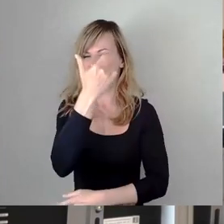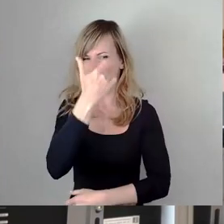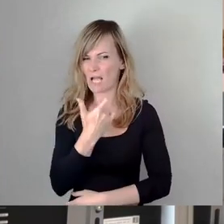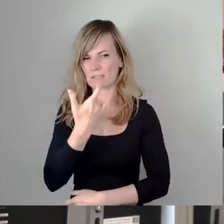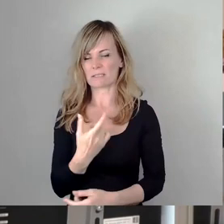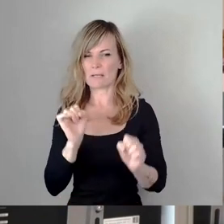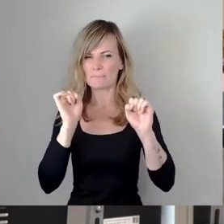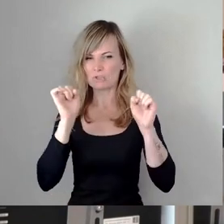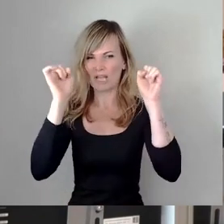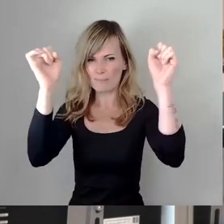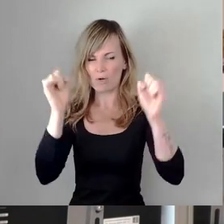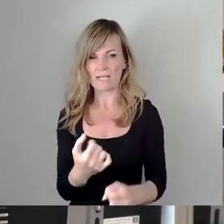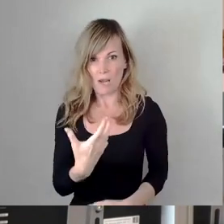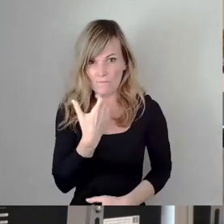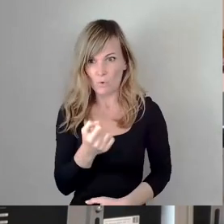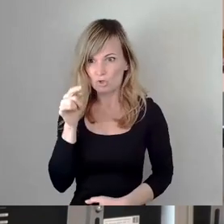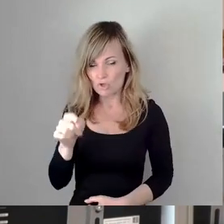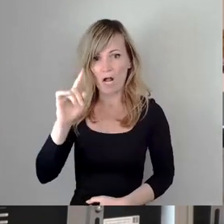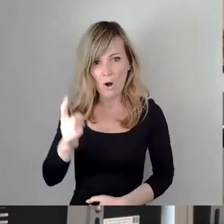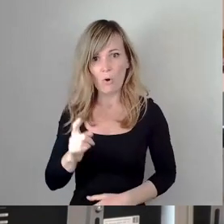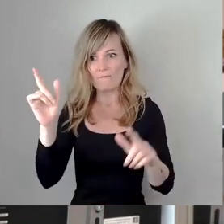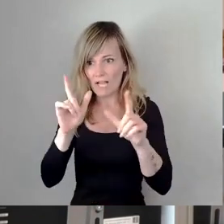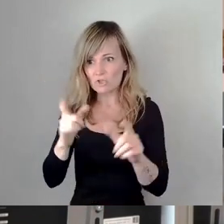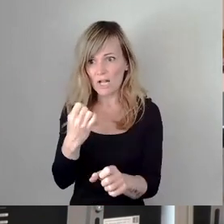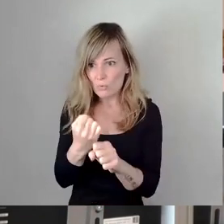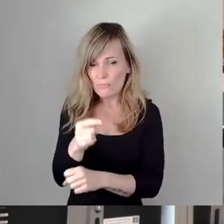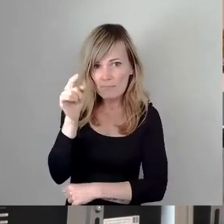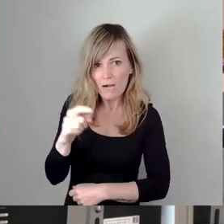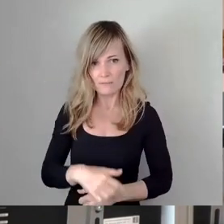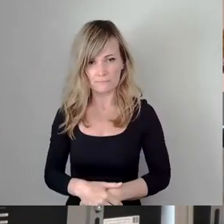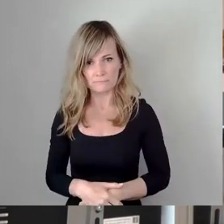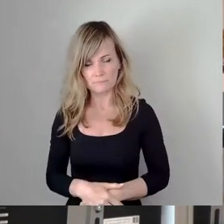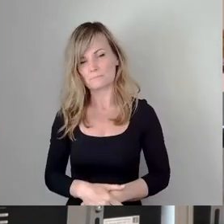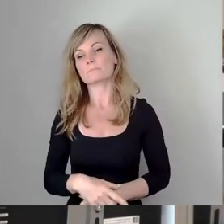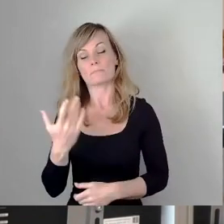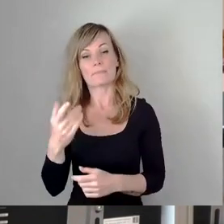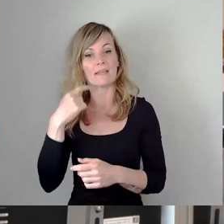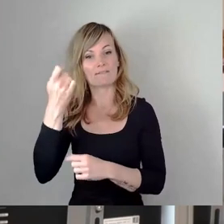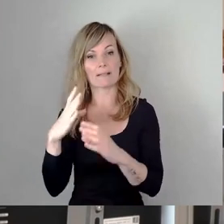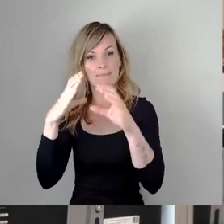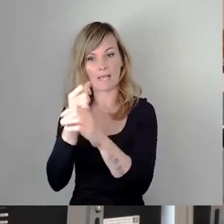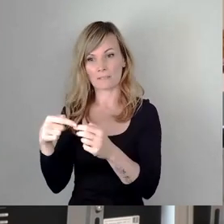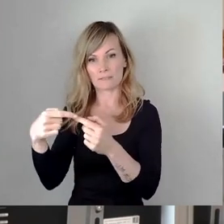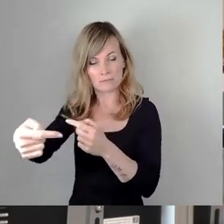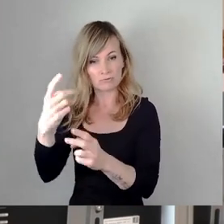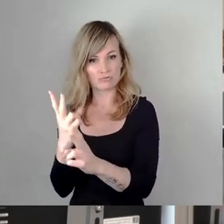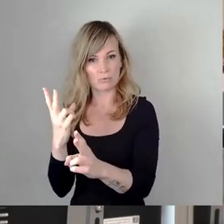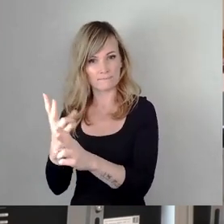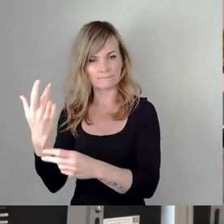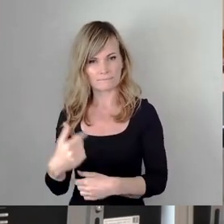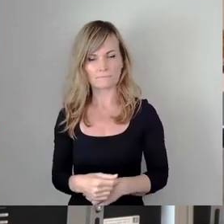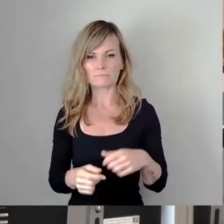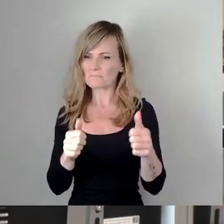hat, ebenfalls auf dieser Fläche eine Veranstaltung durchzuführen, während die Filmnächte laufen. Und schon findet sich die Stadt vor Gericht wieder und wird zur